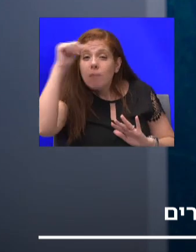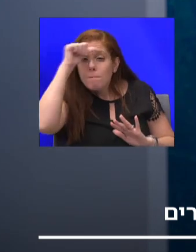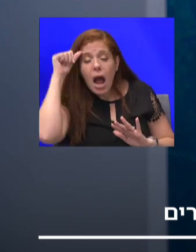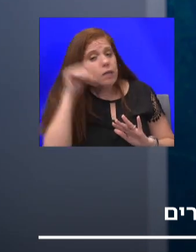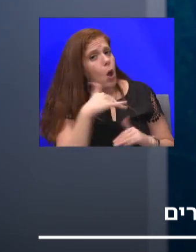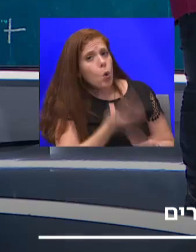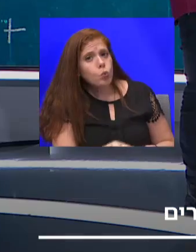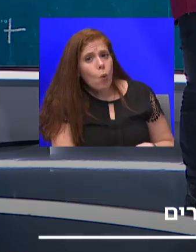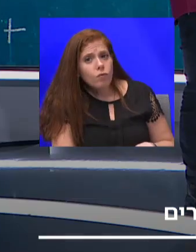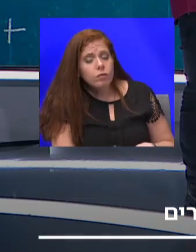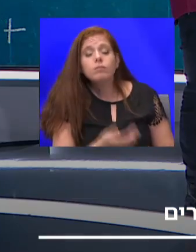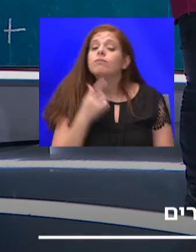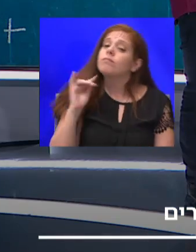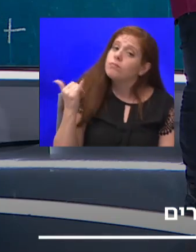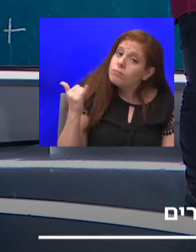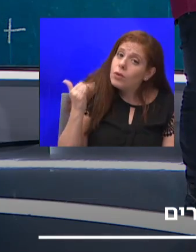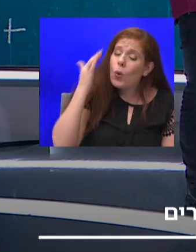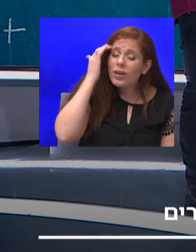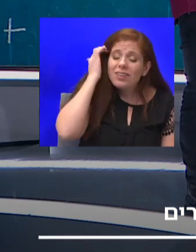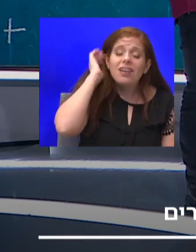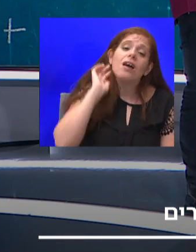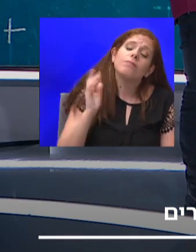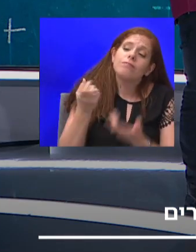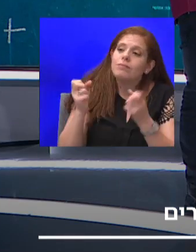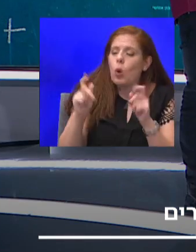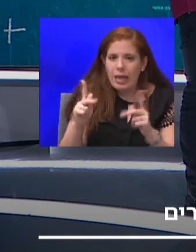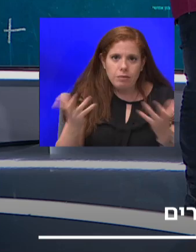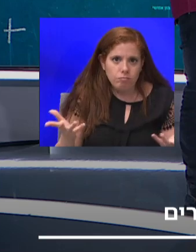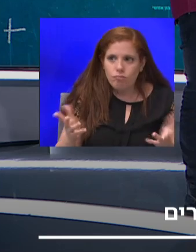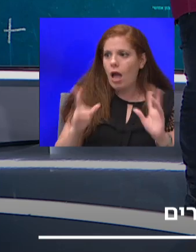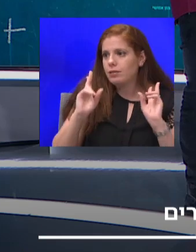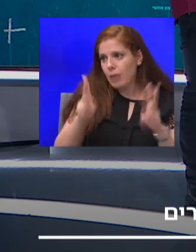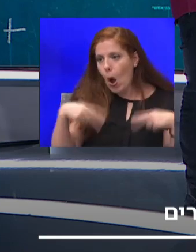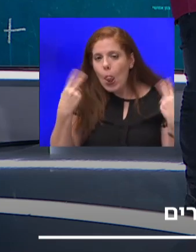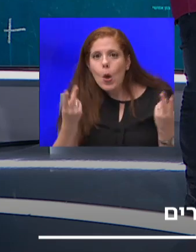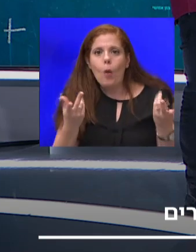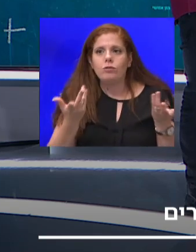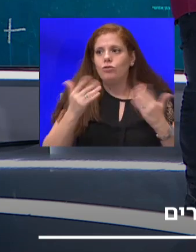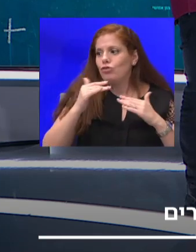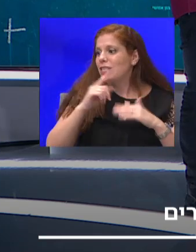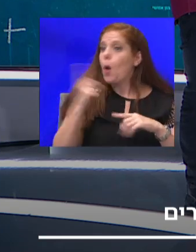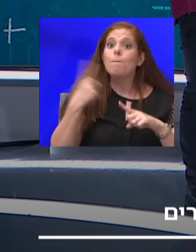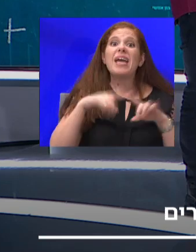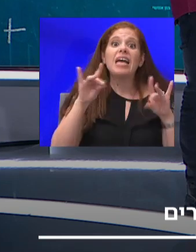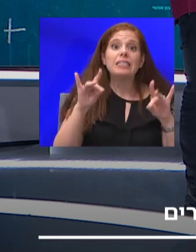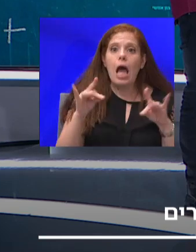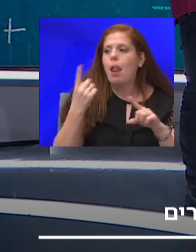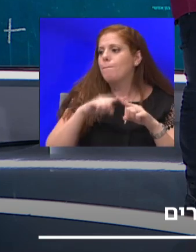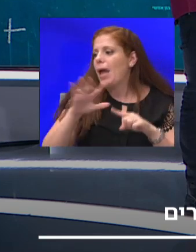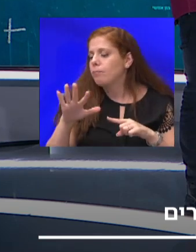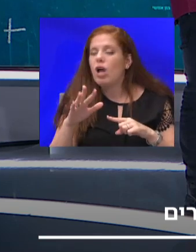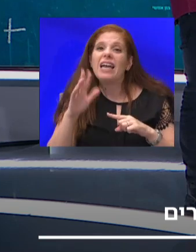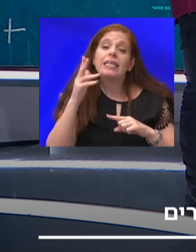סטטיסטי סביר. אוקיי, אז יכול להיות שהיה פער, יכול להיות שזה לא פי עשרה, אלא פי חמישה, כי הייתה איזושהי סלקציה בדגימה.